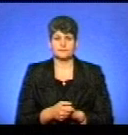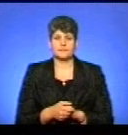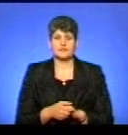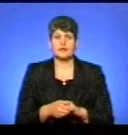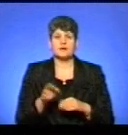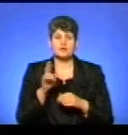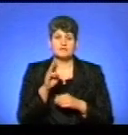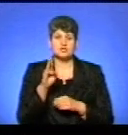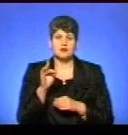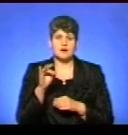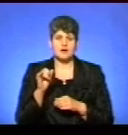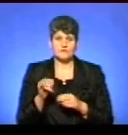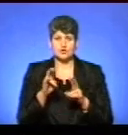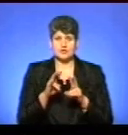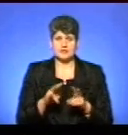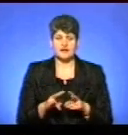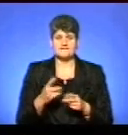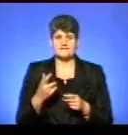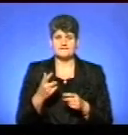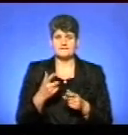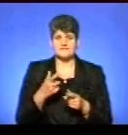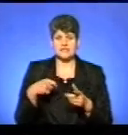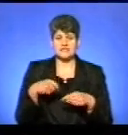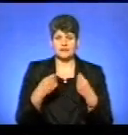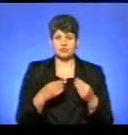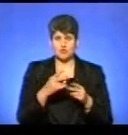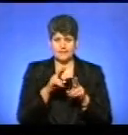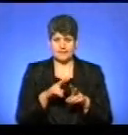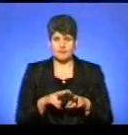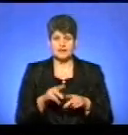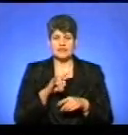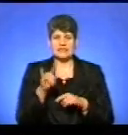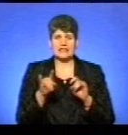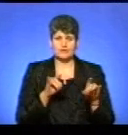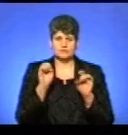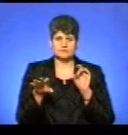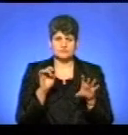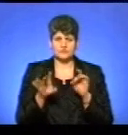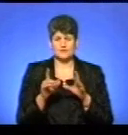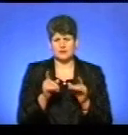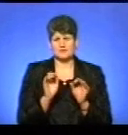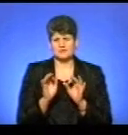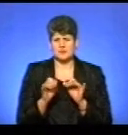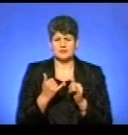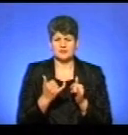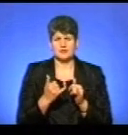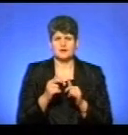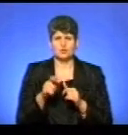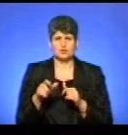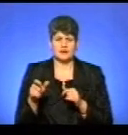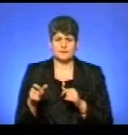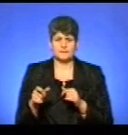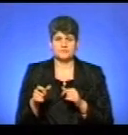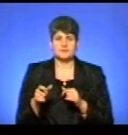Ярослав Шараєв глядає вакцину, яку будуть розкидати з літаків. Каже, вона є безпечною для людей та свійських тварин. За дикою